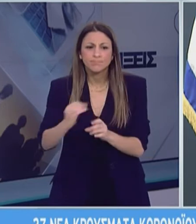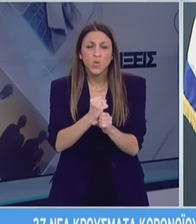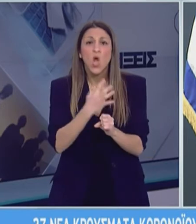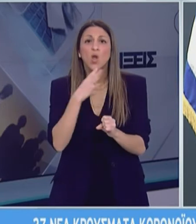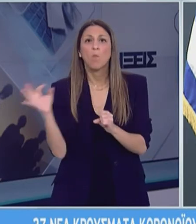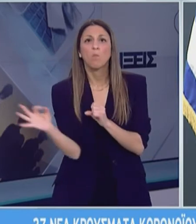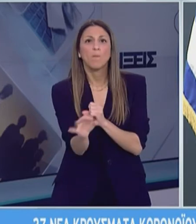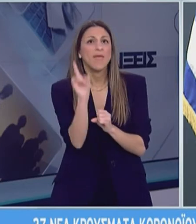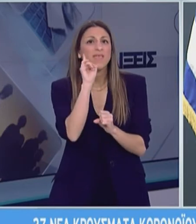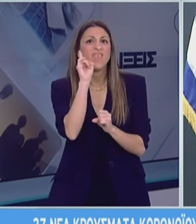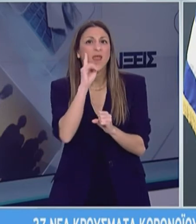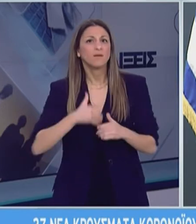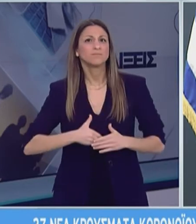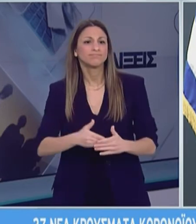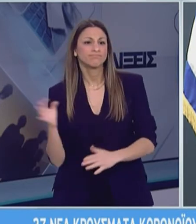κρούσμα σε αλλοδαπή λεχοείδα.